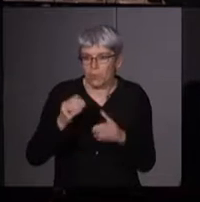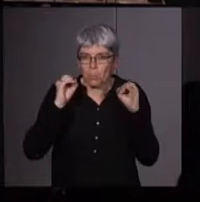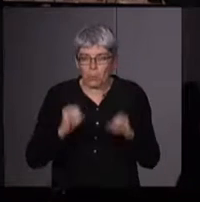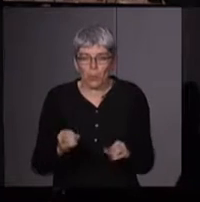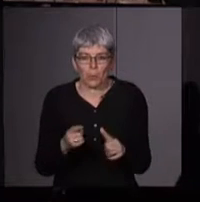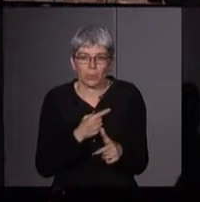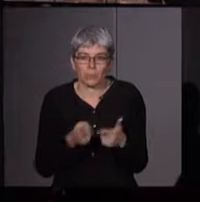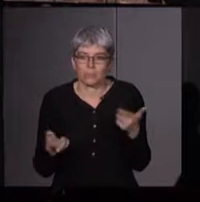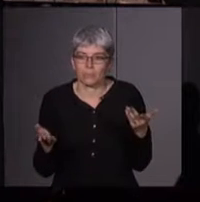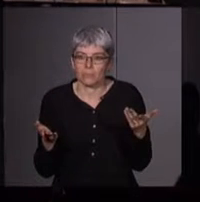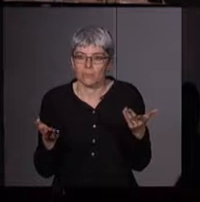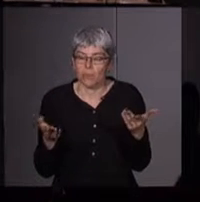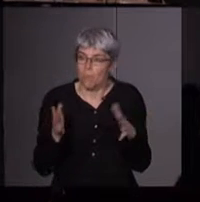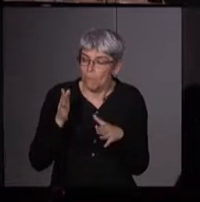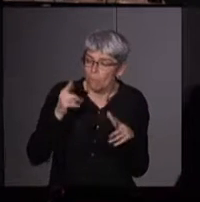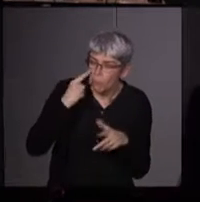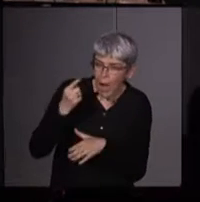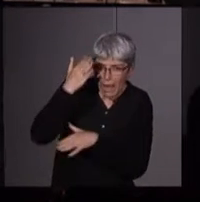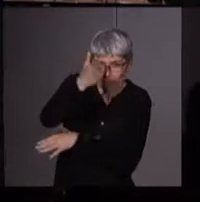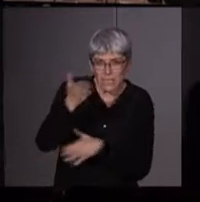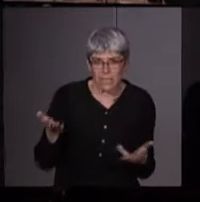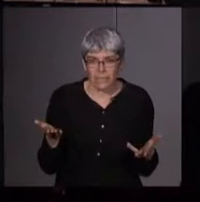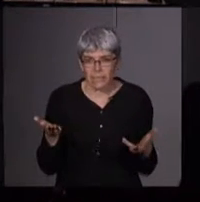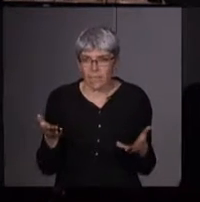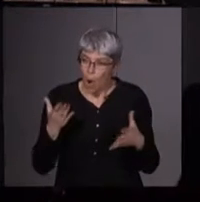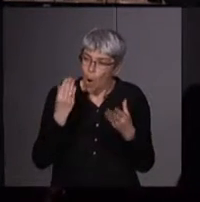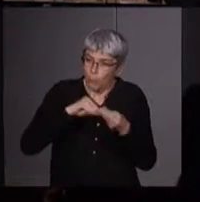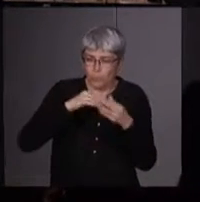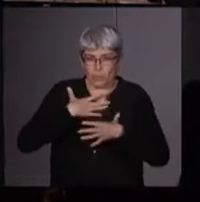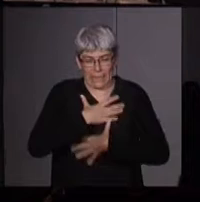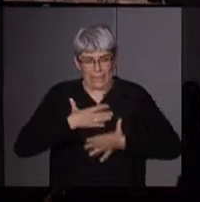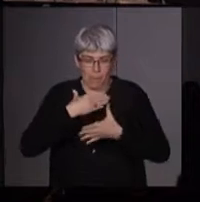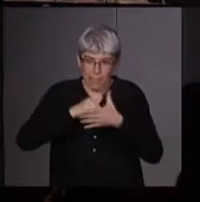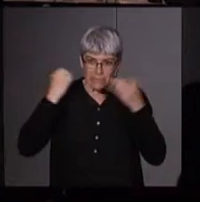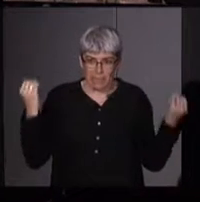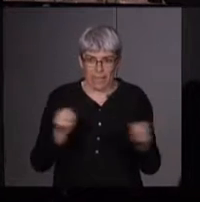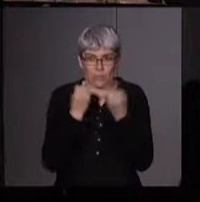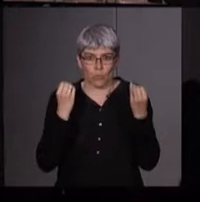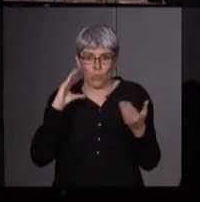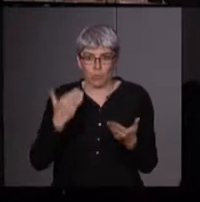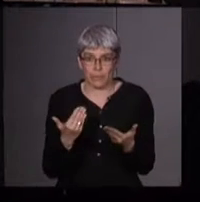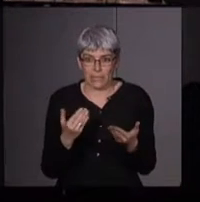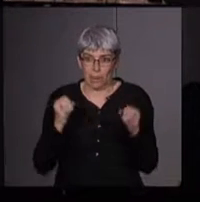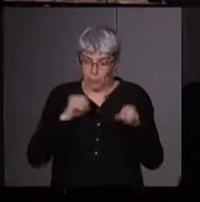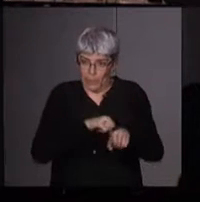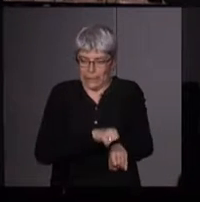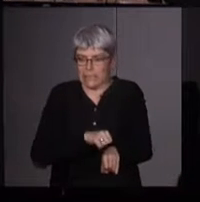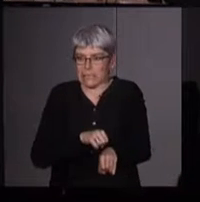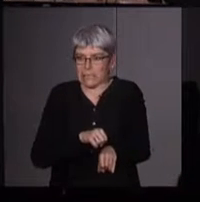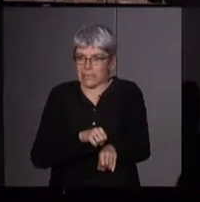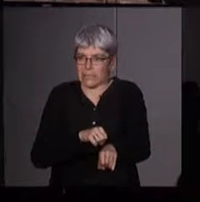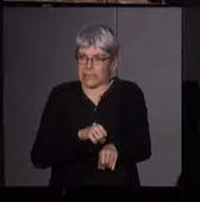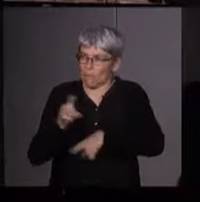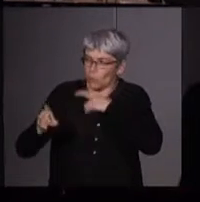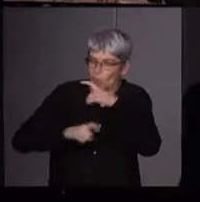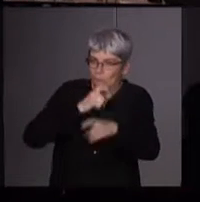permet à ces femmes de se projeter et aussi de prendre du plaisir à l'action et de ce fait aussi de résister à